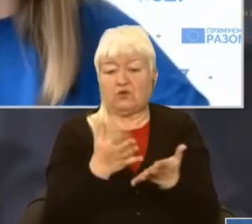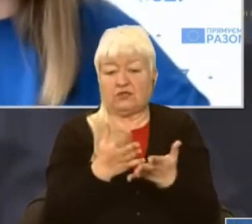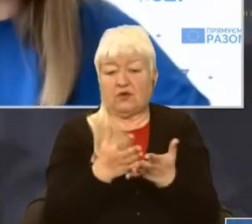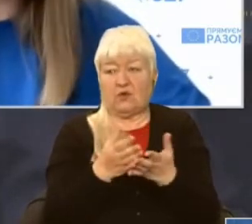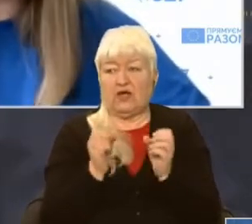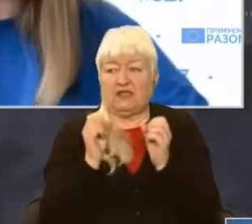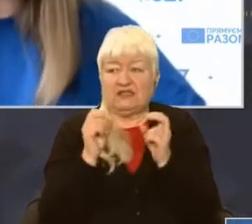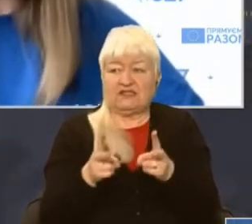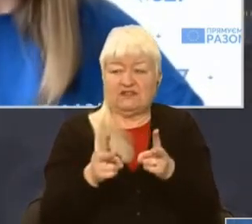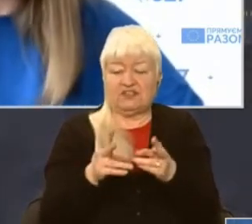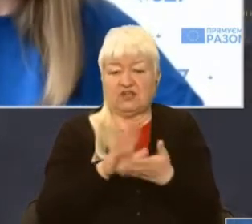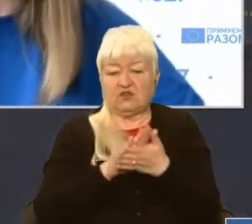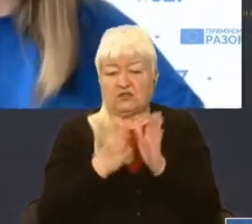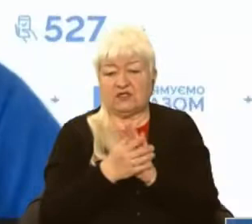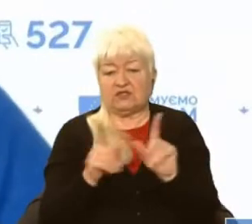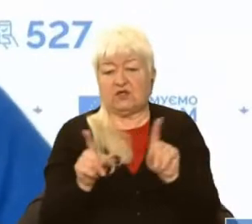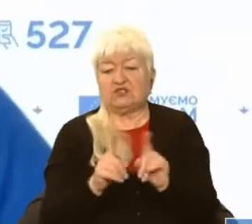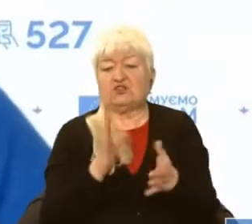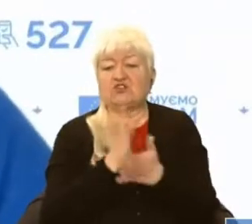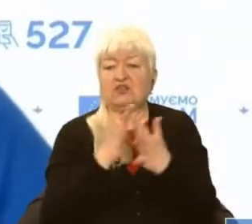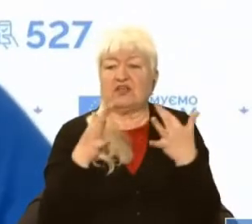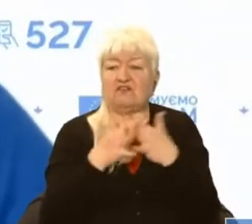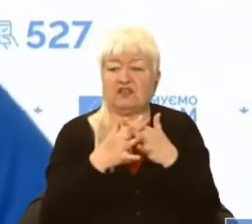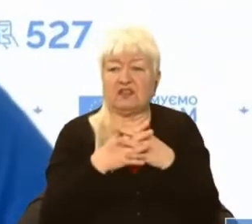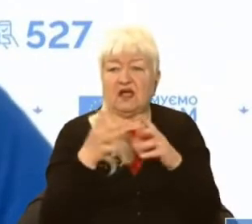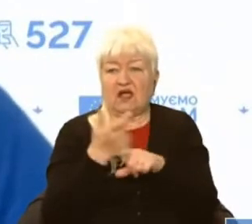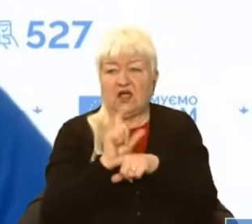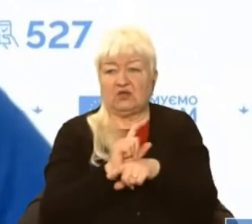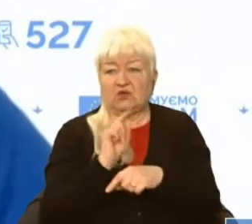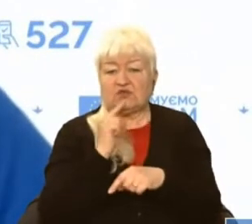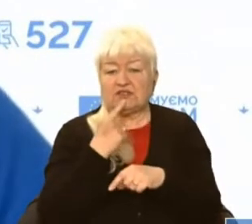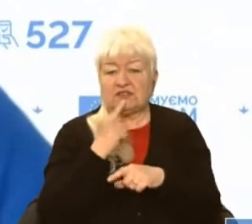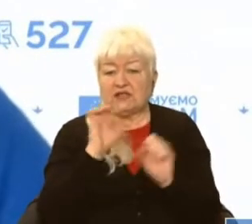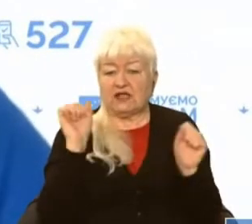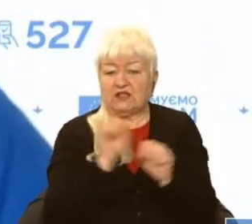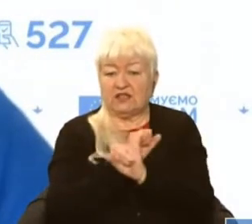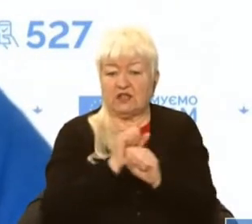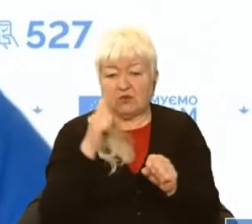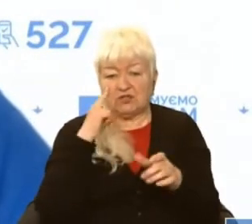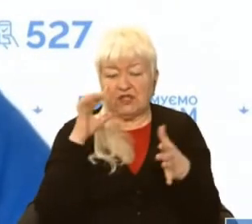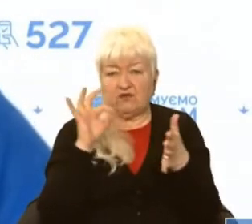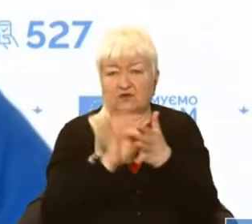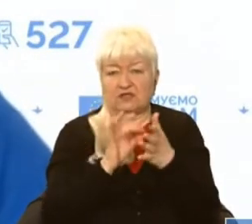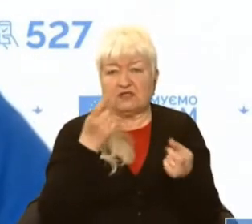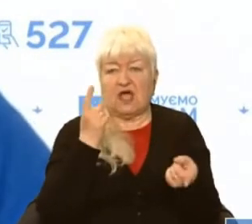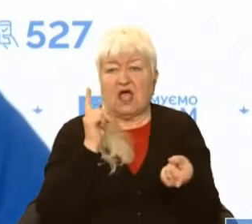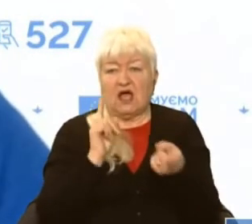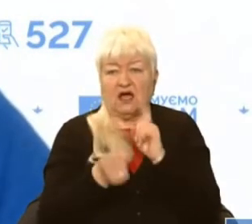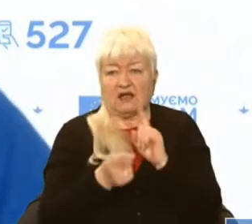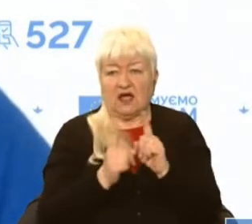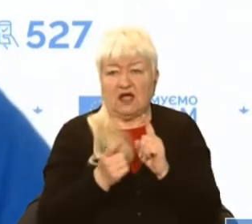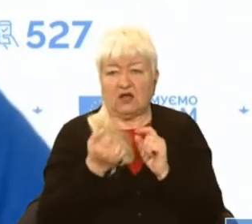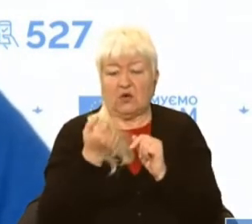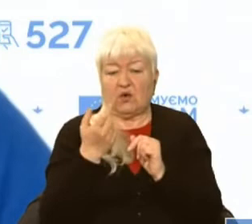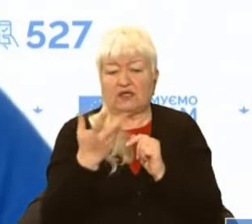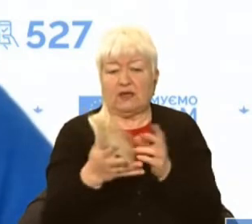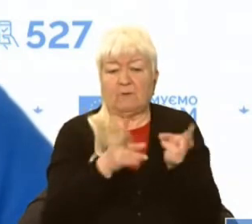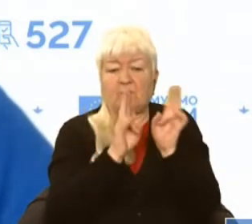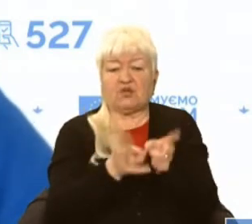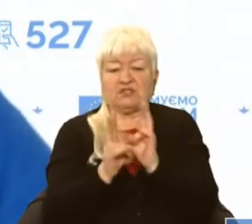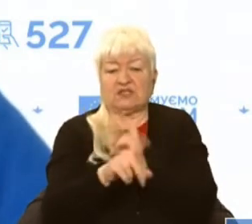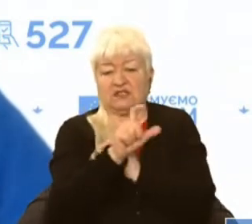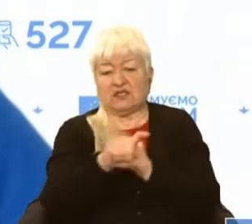ситуації, якою є війна, дуже складно, майже неможливо, оцінити реальну кількість постраждалих осіб. Тому що